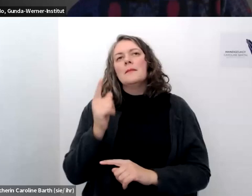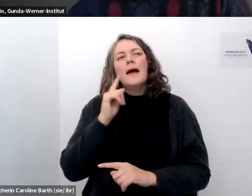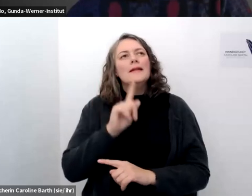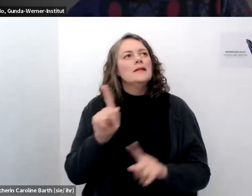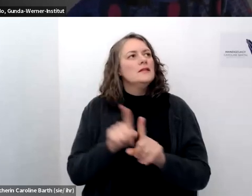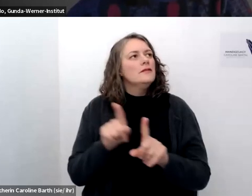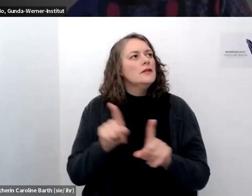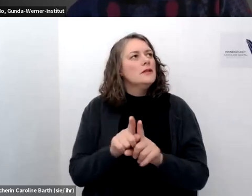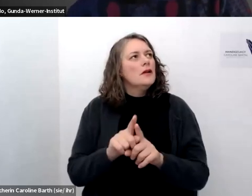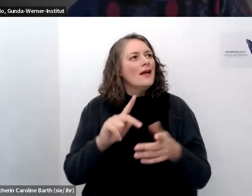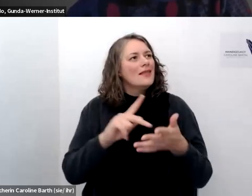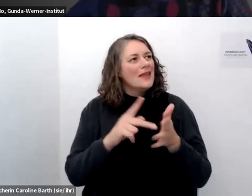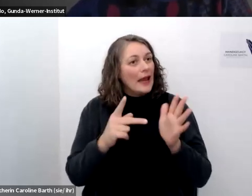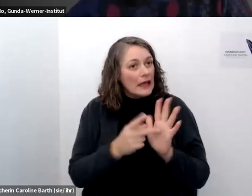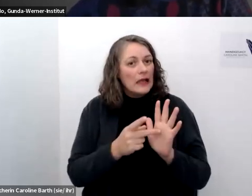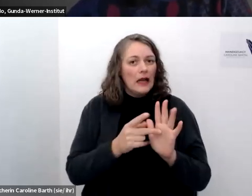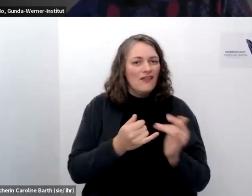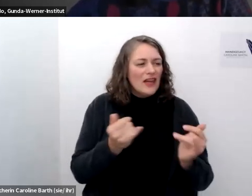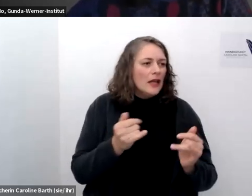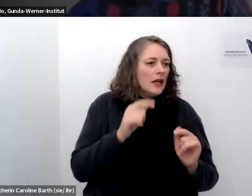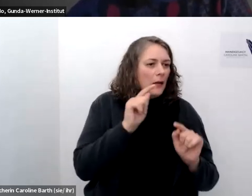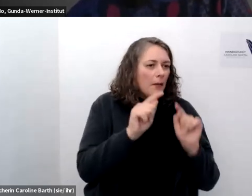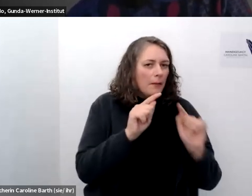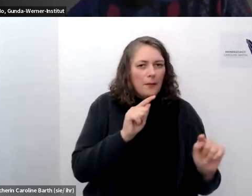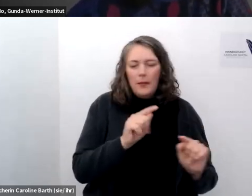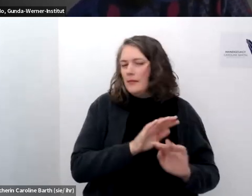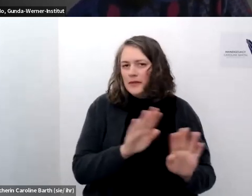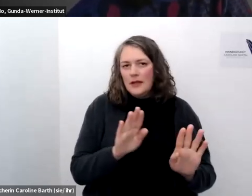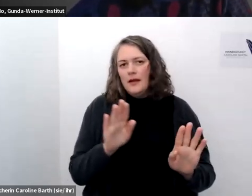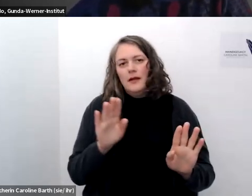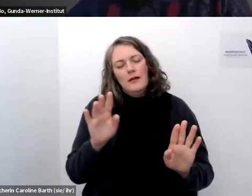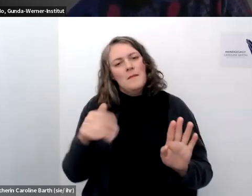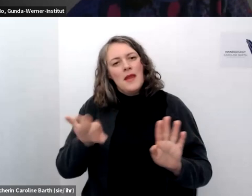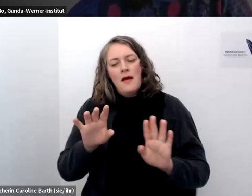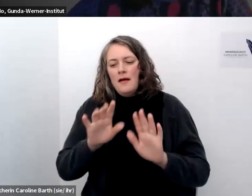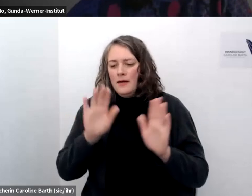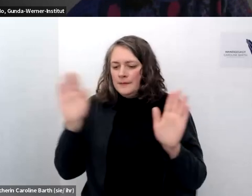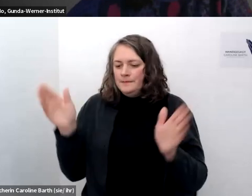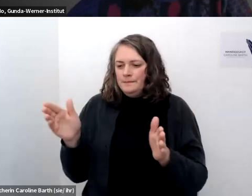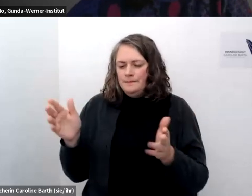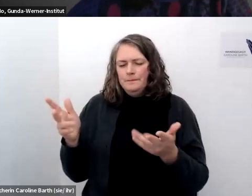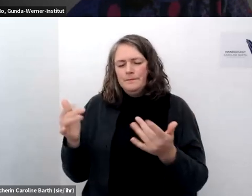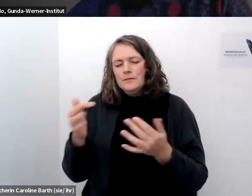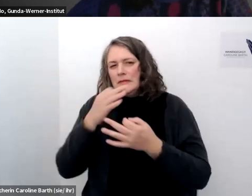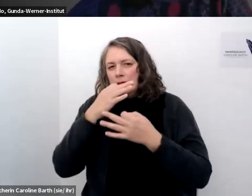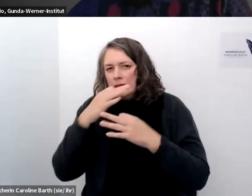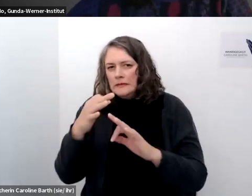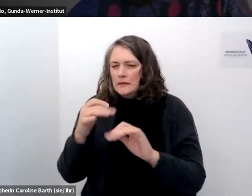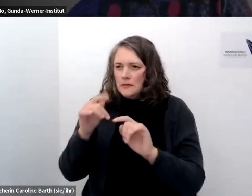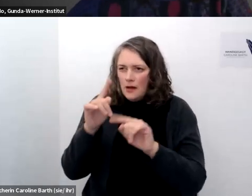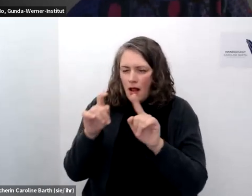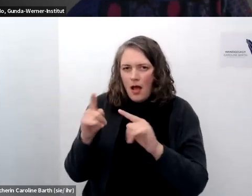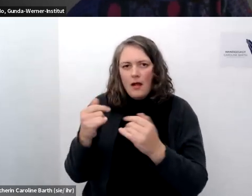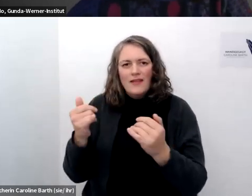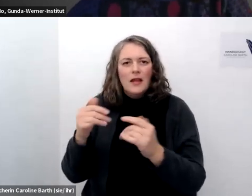die technik verstehen sondern das worüber wir jetzt geredet haben ganz genau verstehen wie sachen